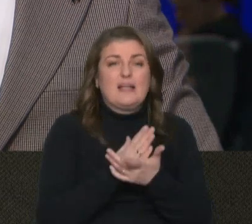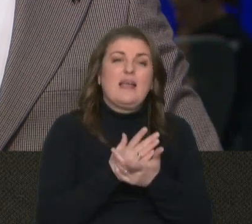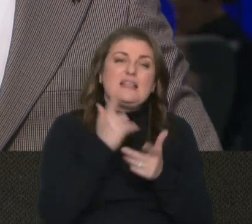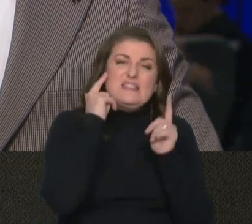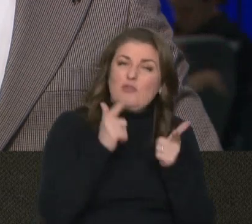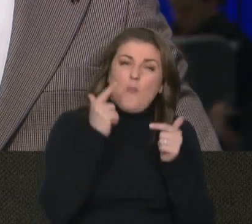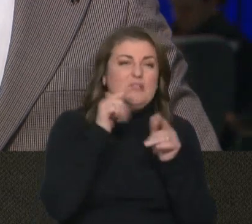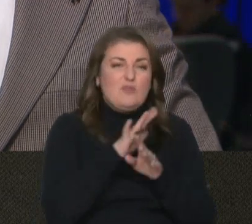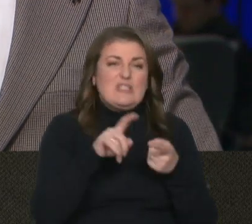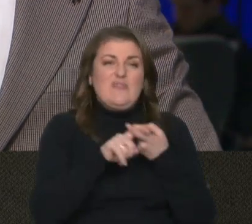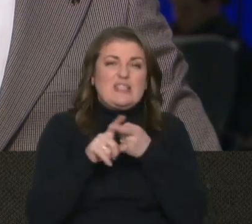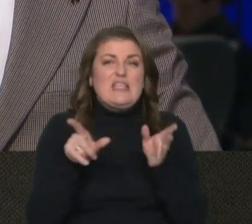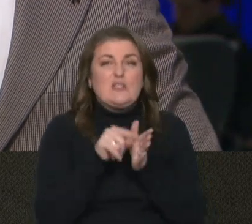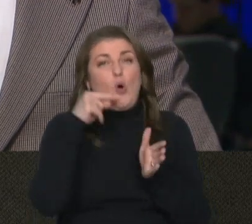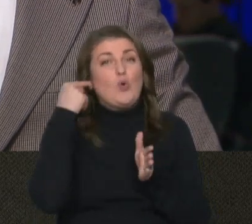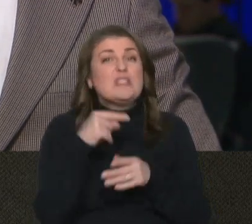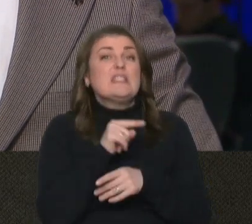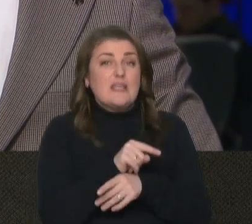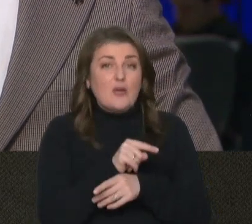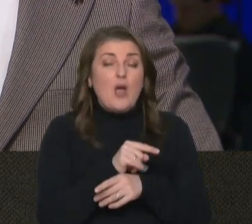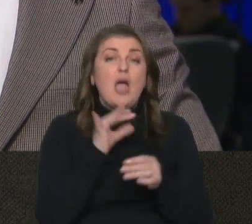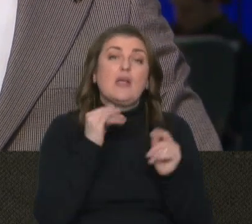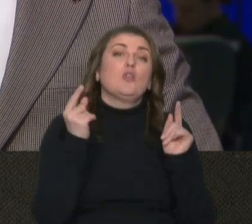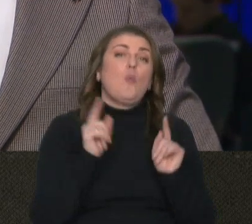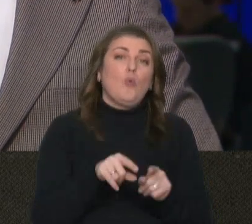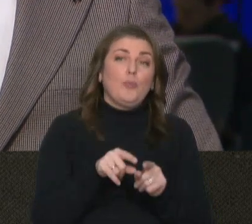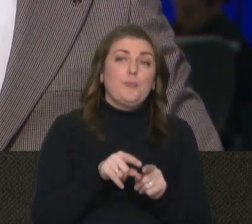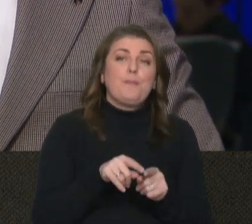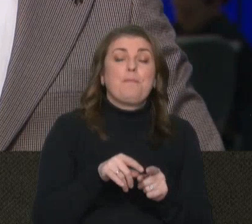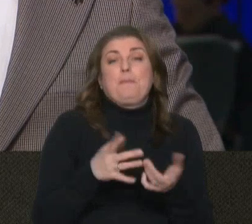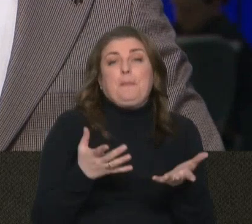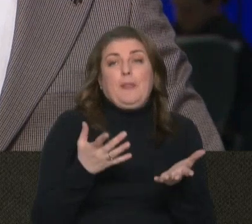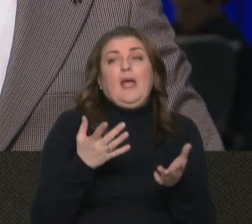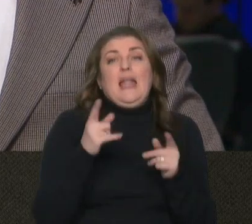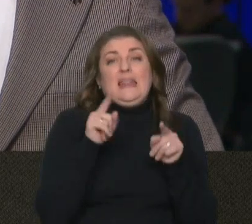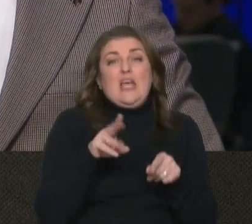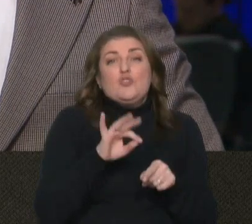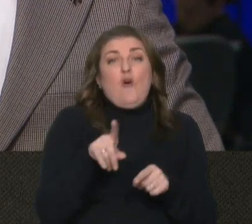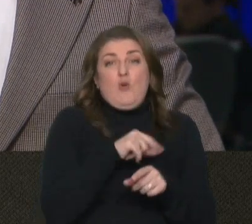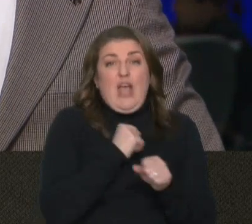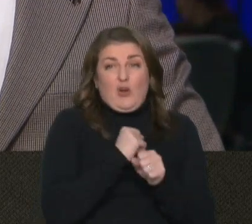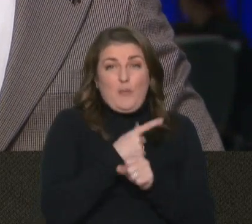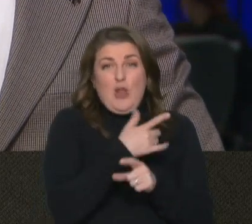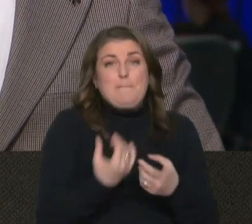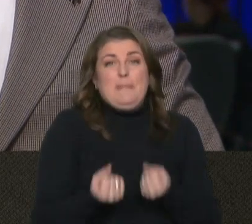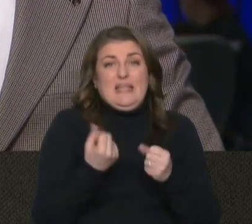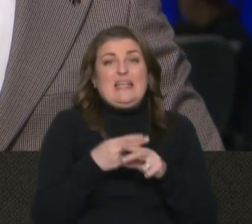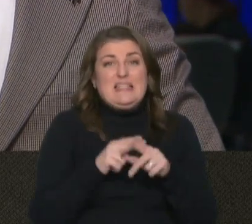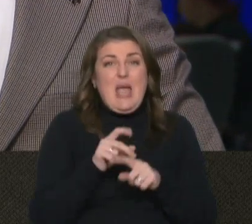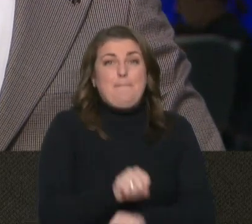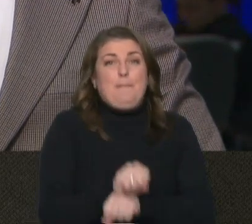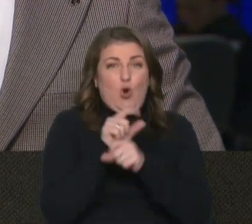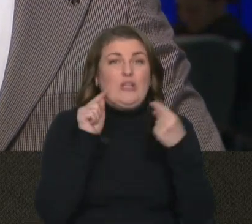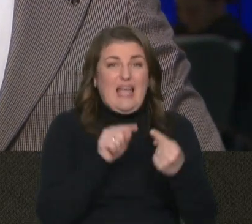'язки також із Росією. І тому, принаймні, те, що вона робить, що вона підтримує цей протест,